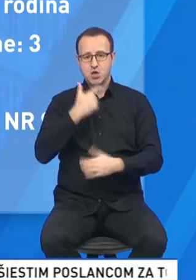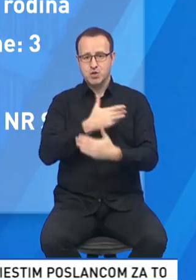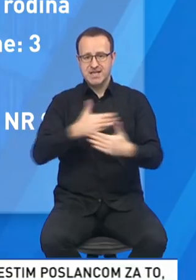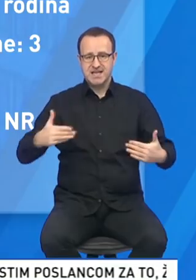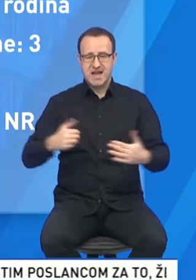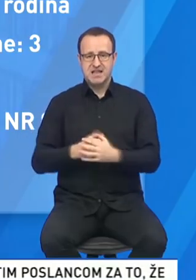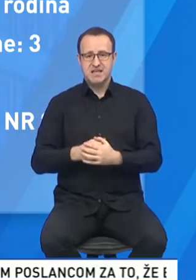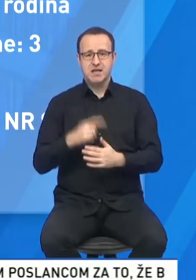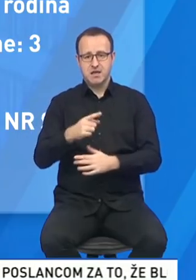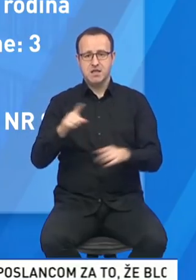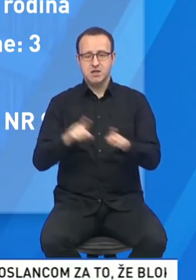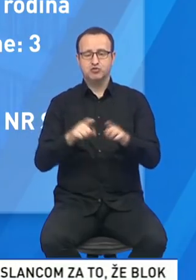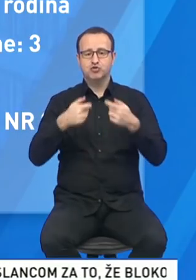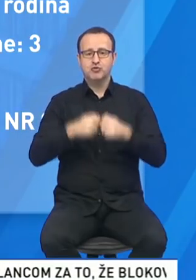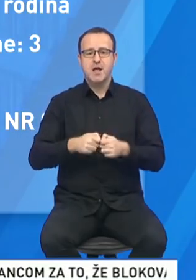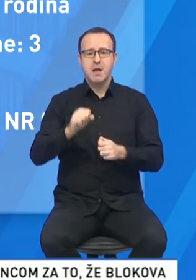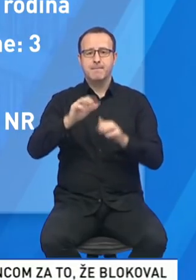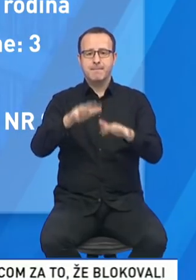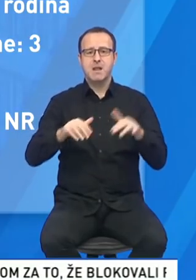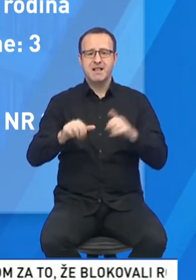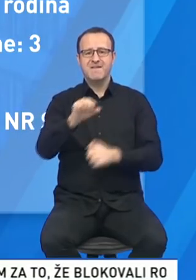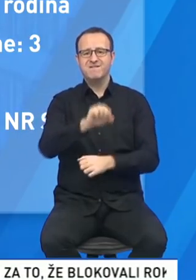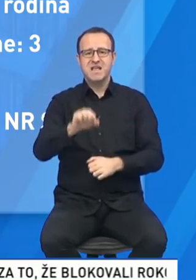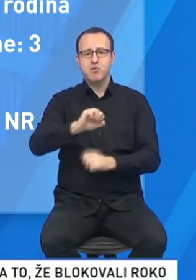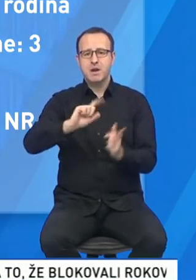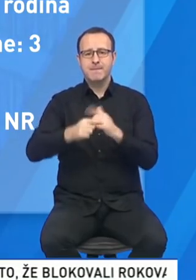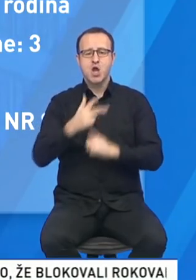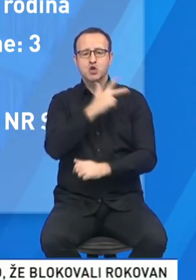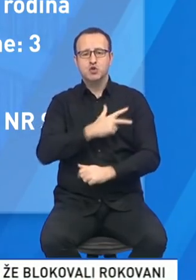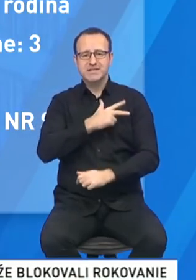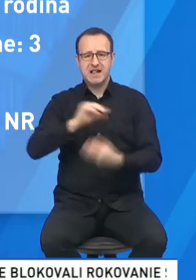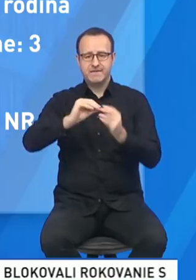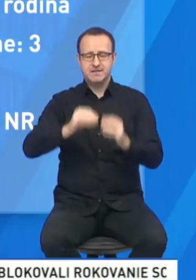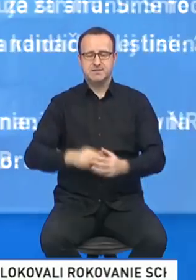A je tiež členkou parlamentného výboru pre sociálne veci.